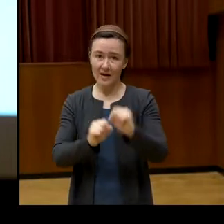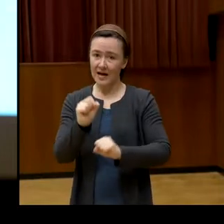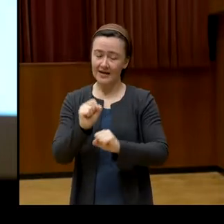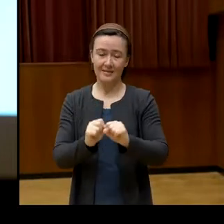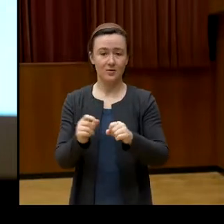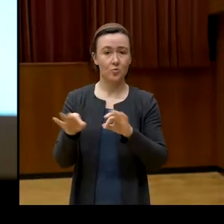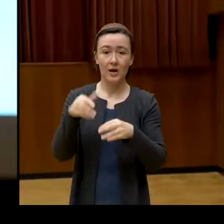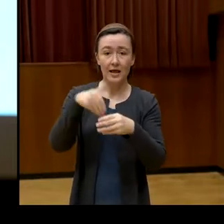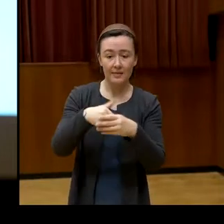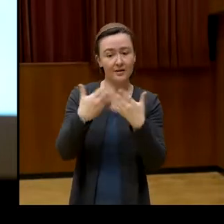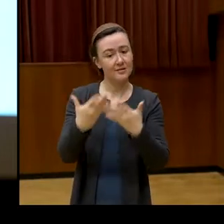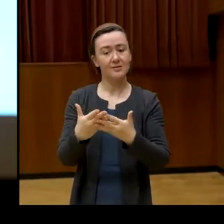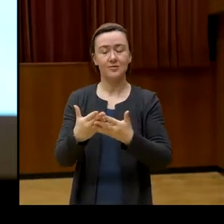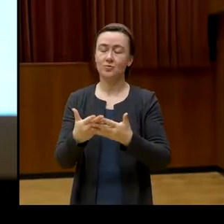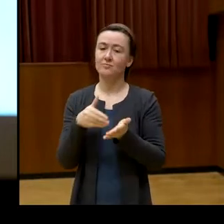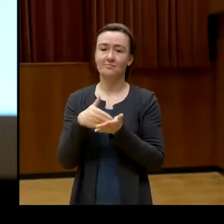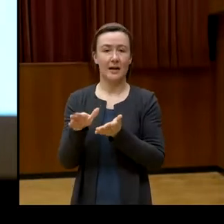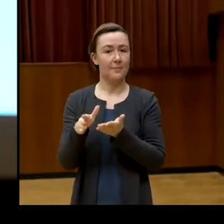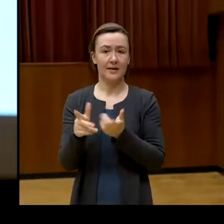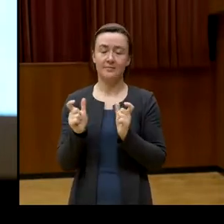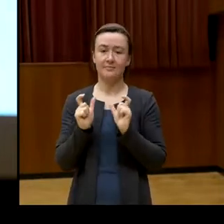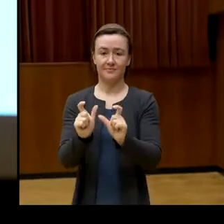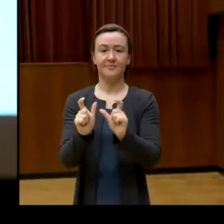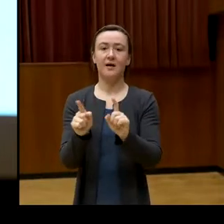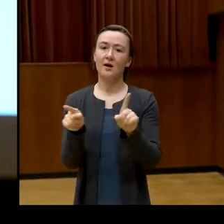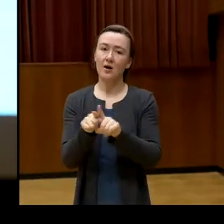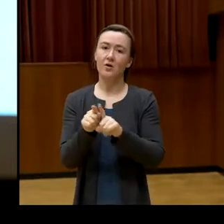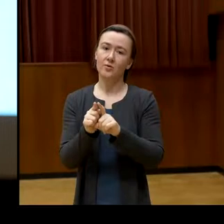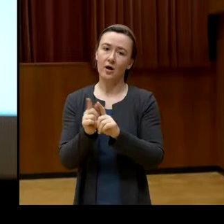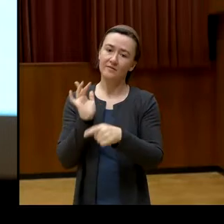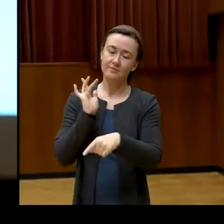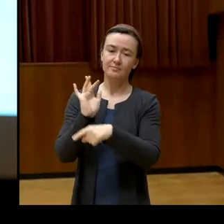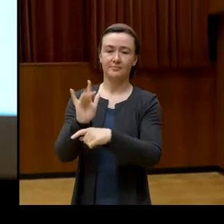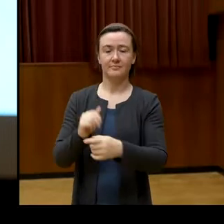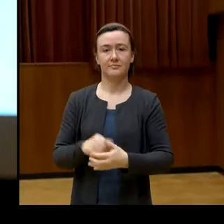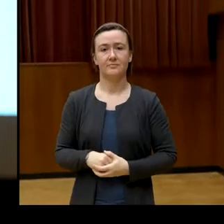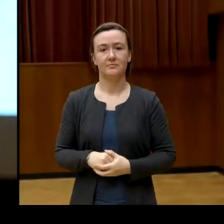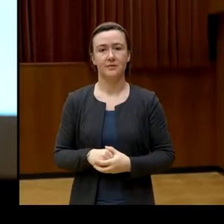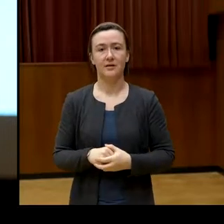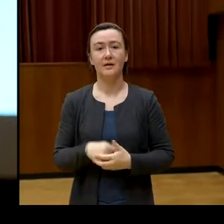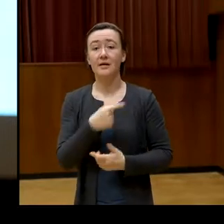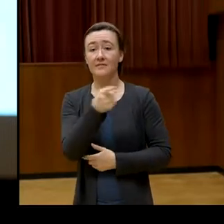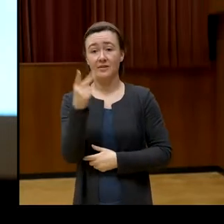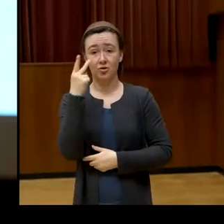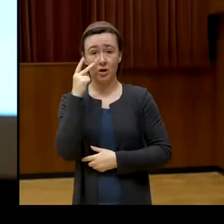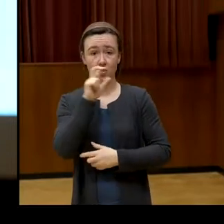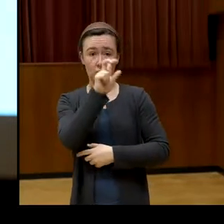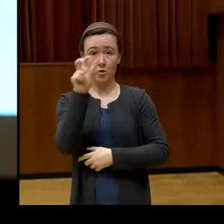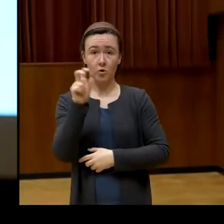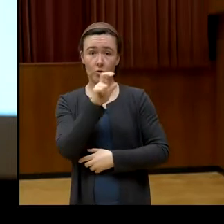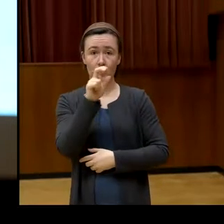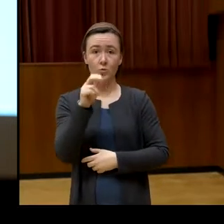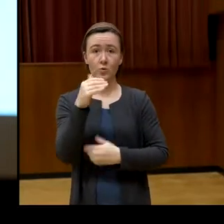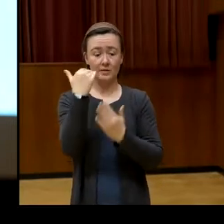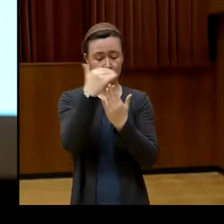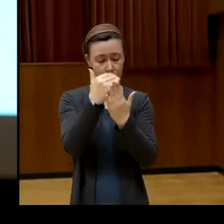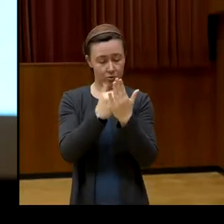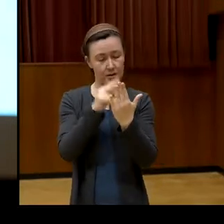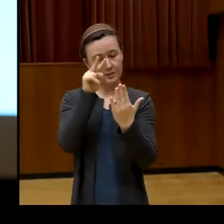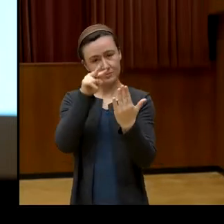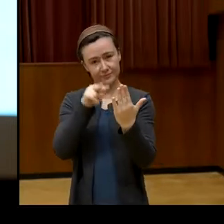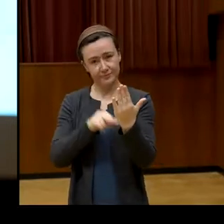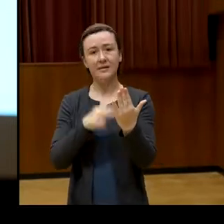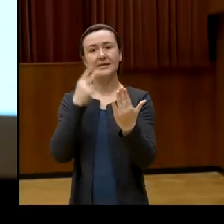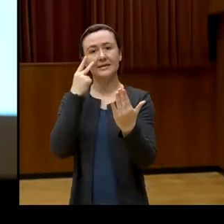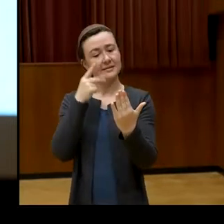entgegenzuwirken. Wer die Angebote der Volkshochschulen durchgeht, wird sehen, dass das eine klare Vorgabe